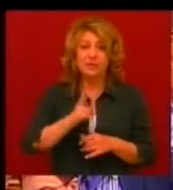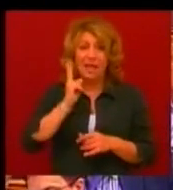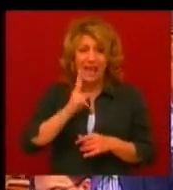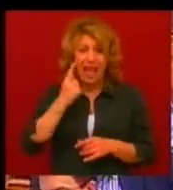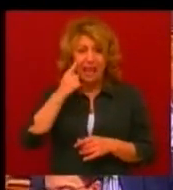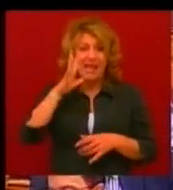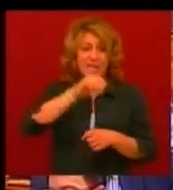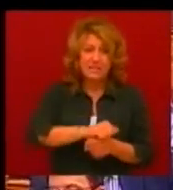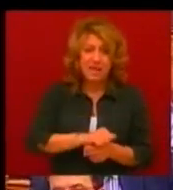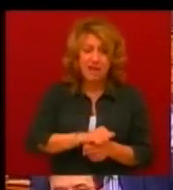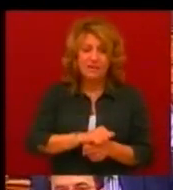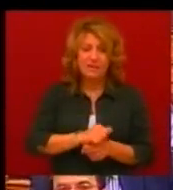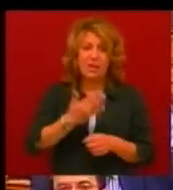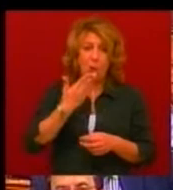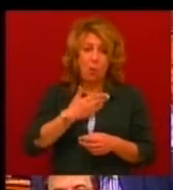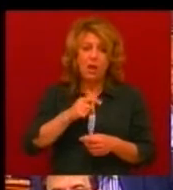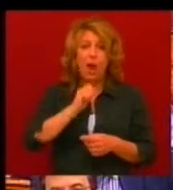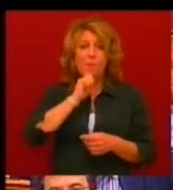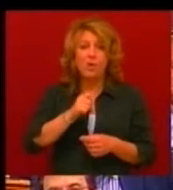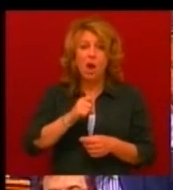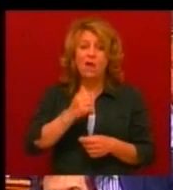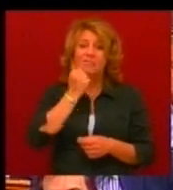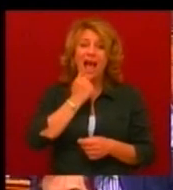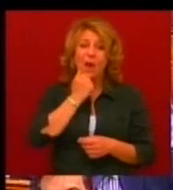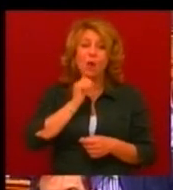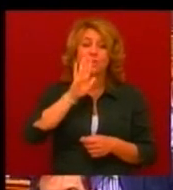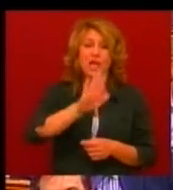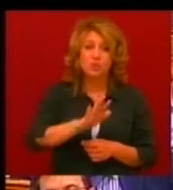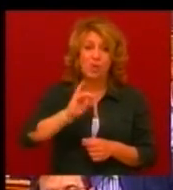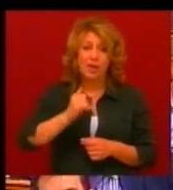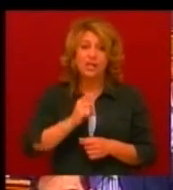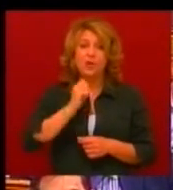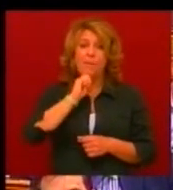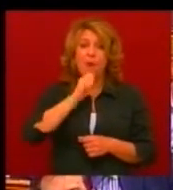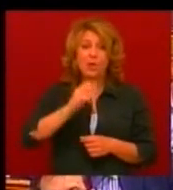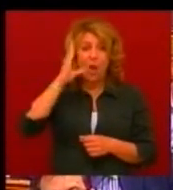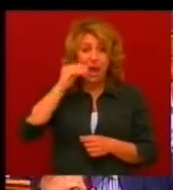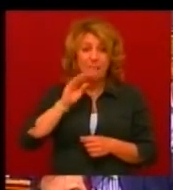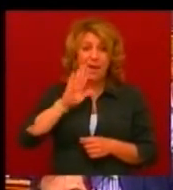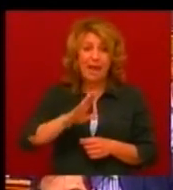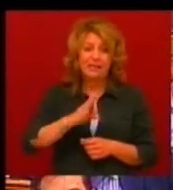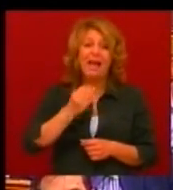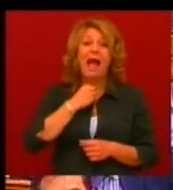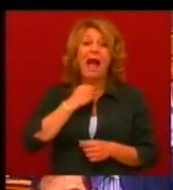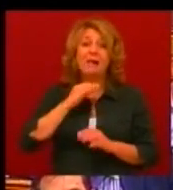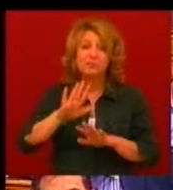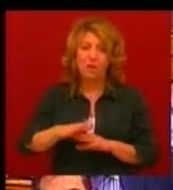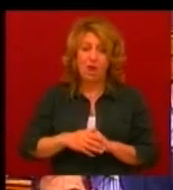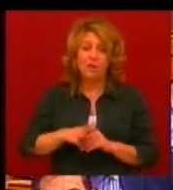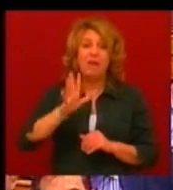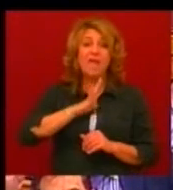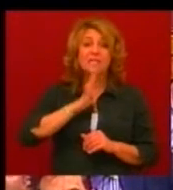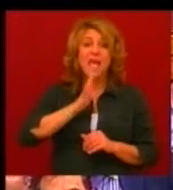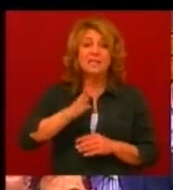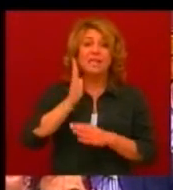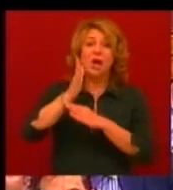venniük végre, hogy ezzel érdemben a magyar vállalkozásoknak és a magyar embereknek ártanak. Veszélyeztetik a